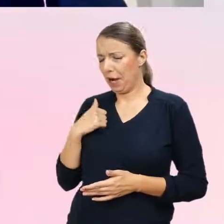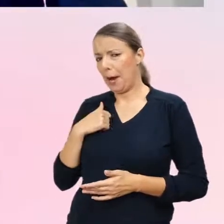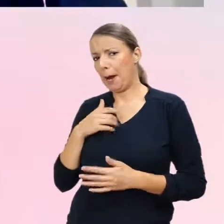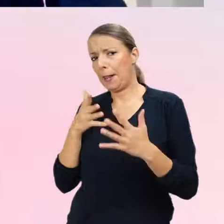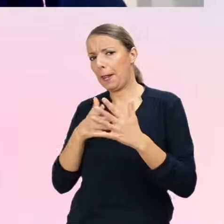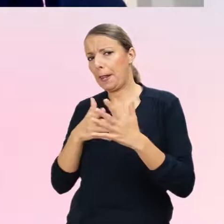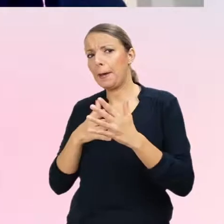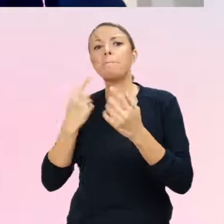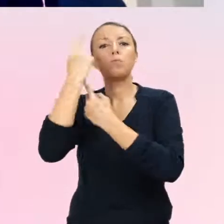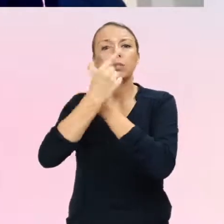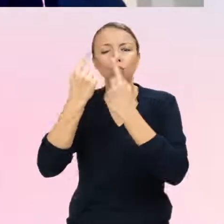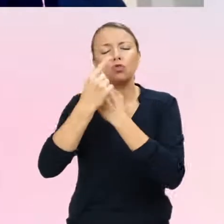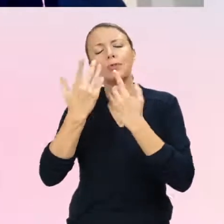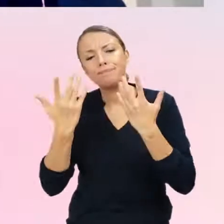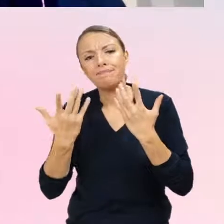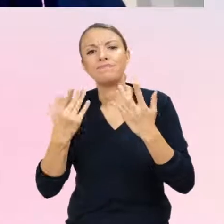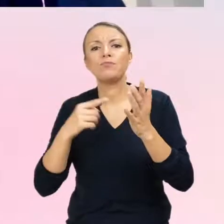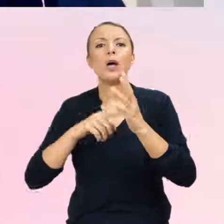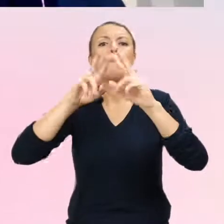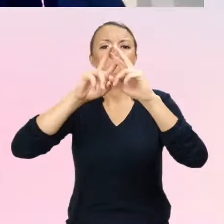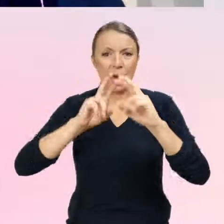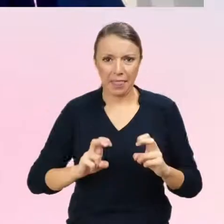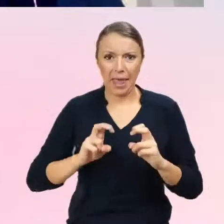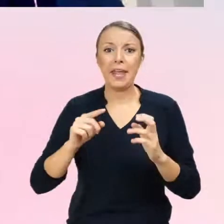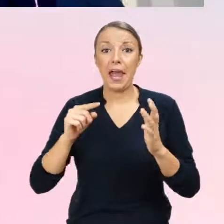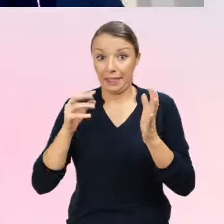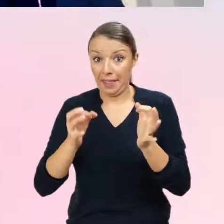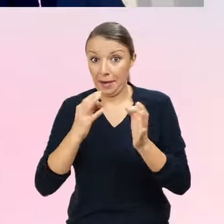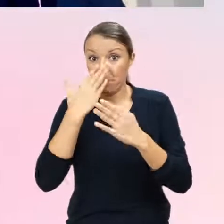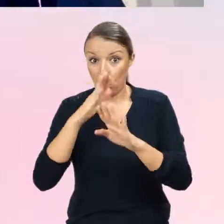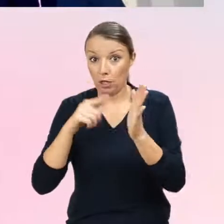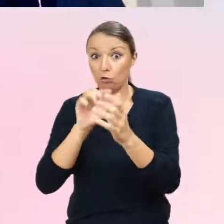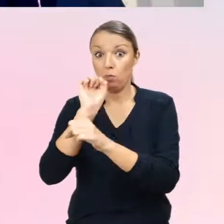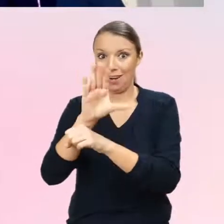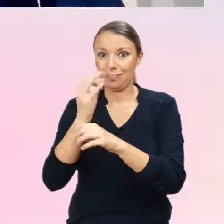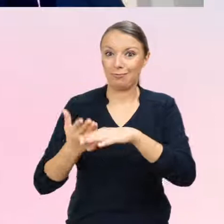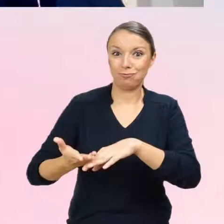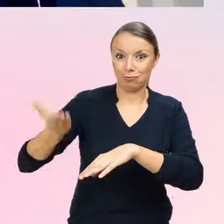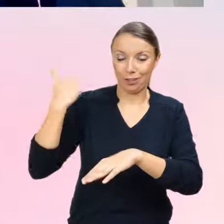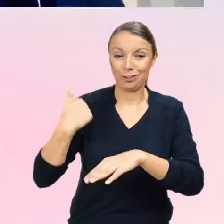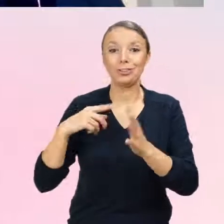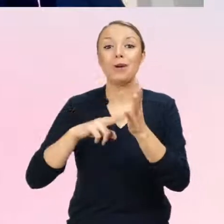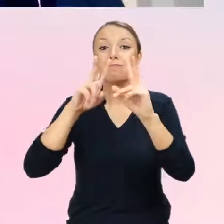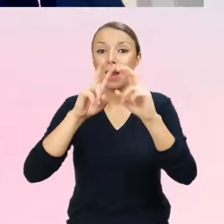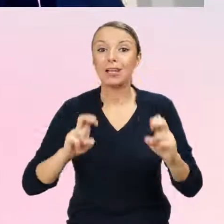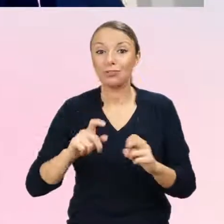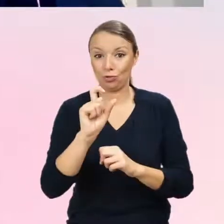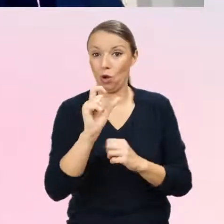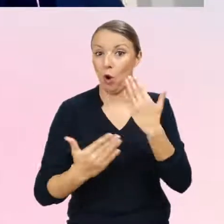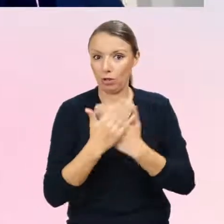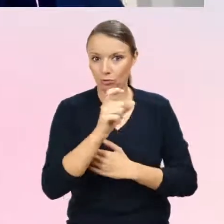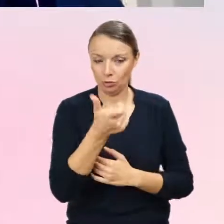wrażenie, że do badań, tutaj się cofam do poprzedniego slajdu, że mogło się okazać, że dzieci, które były